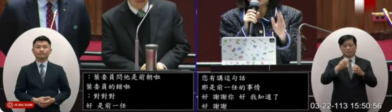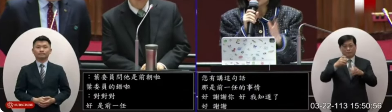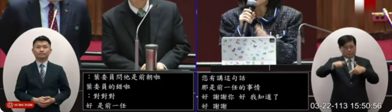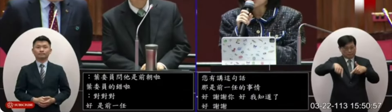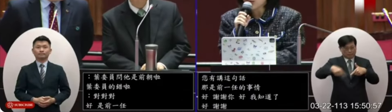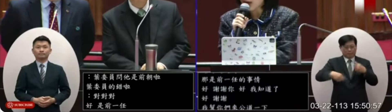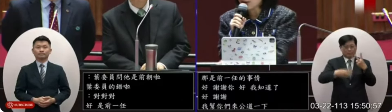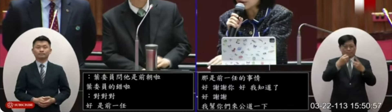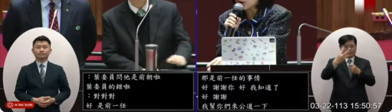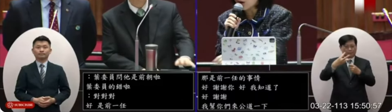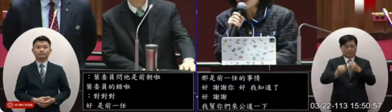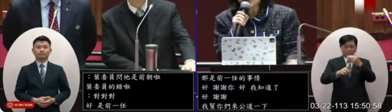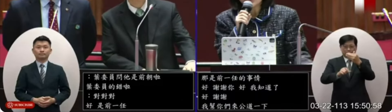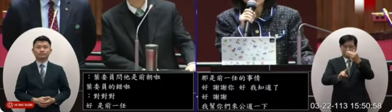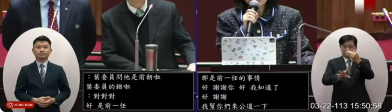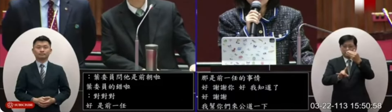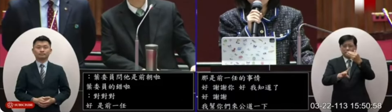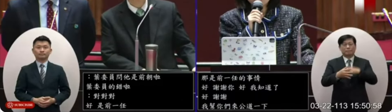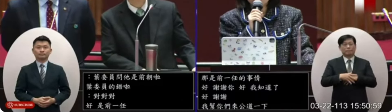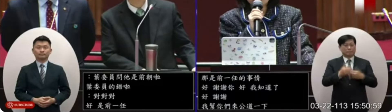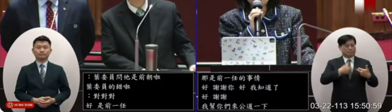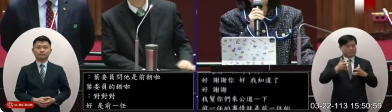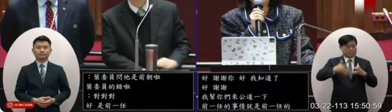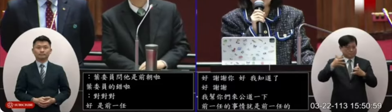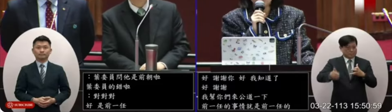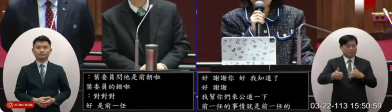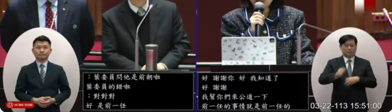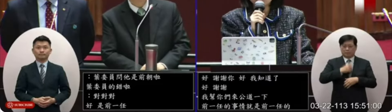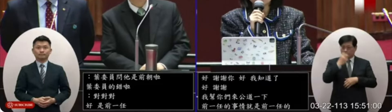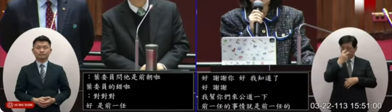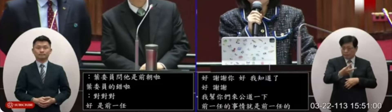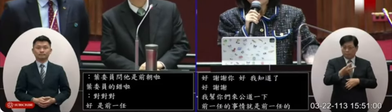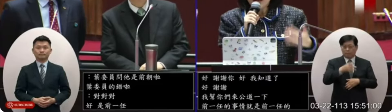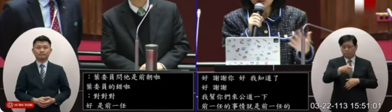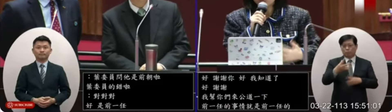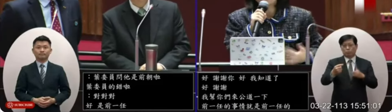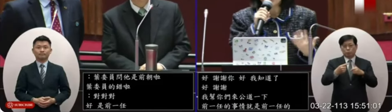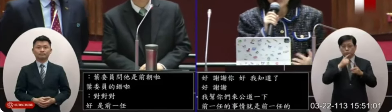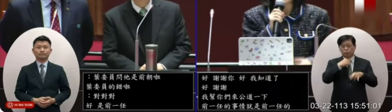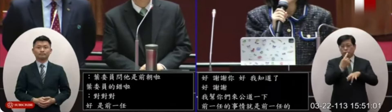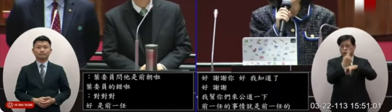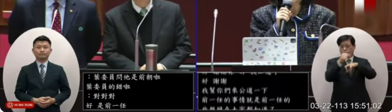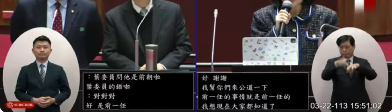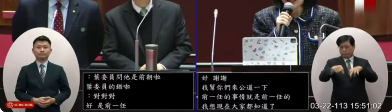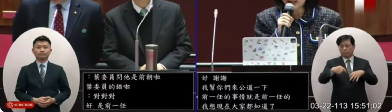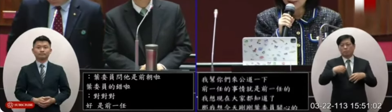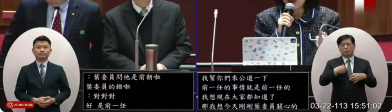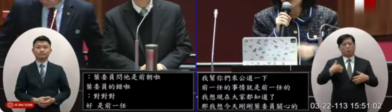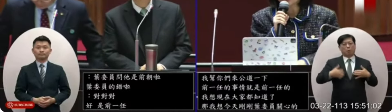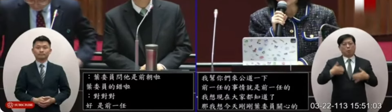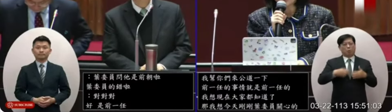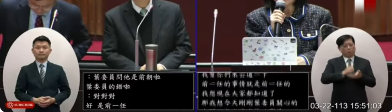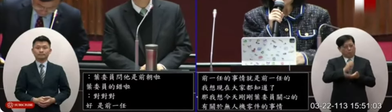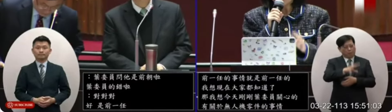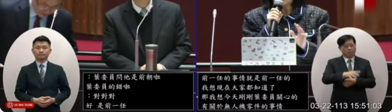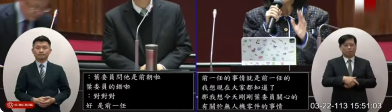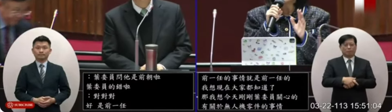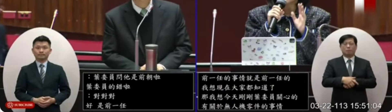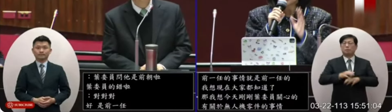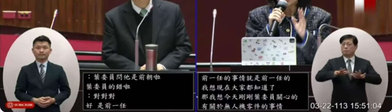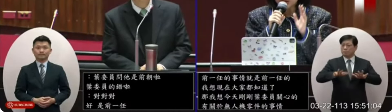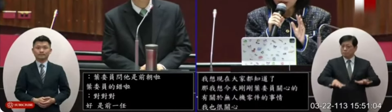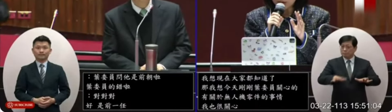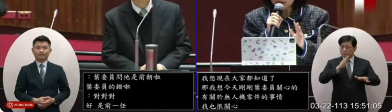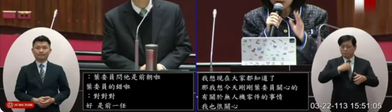2023年9月15號的時候這個蔡總統去視察無人機當時我們很開心齁還跟他報告說呢